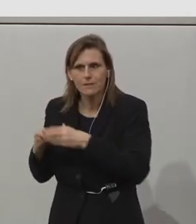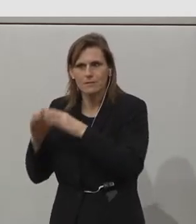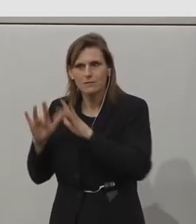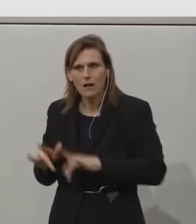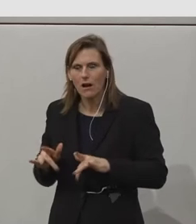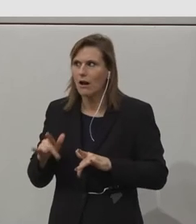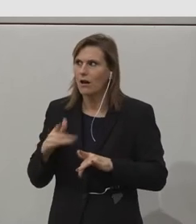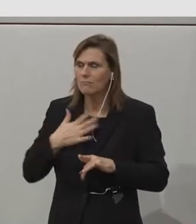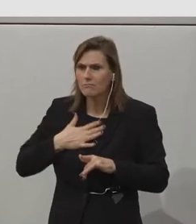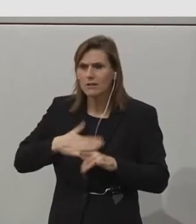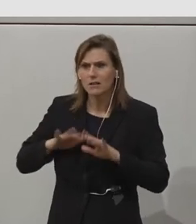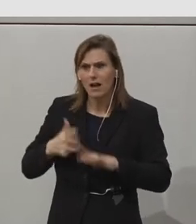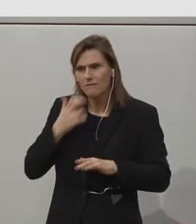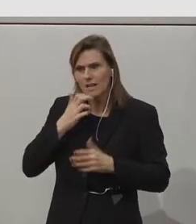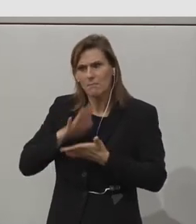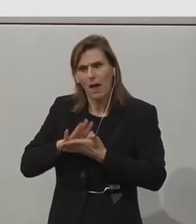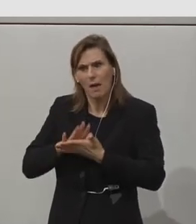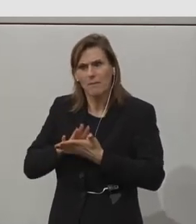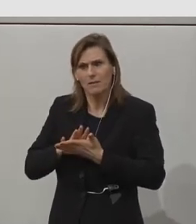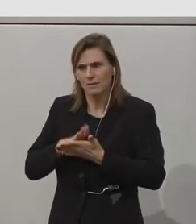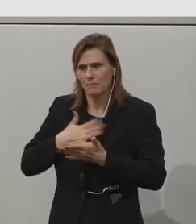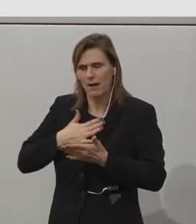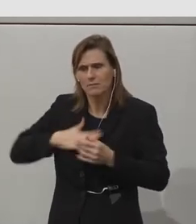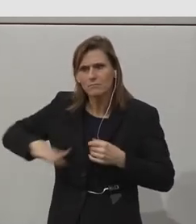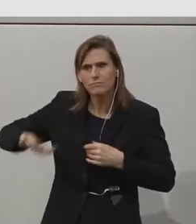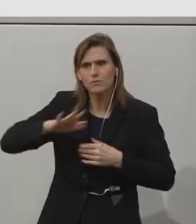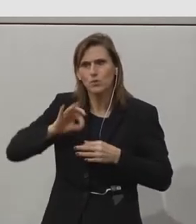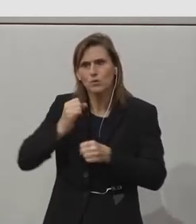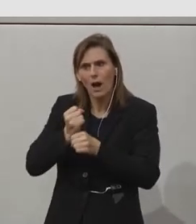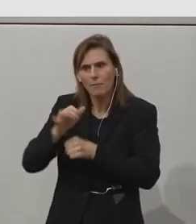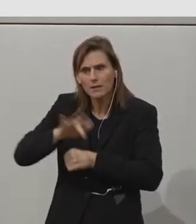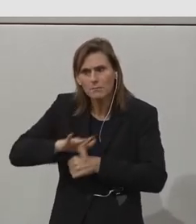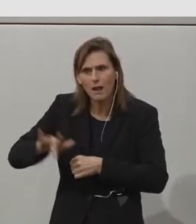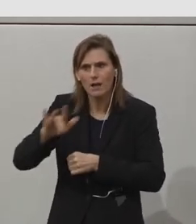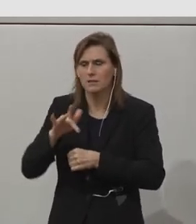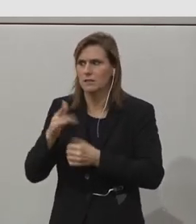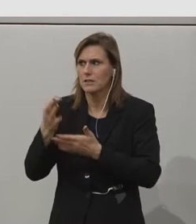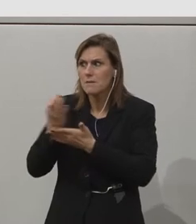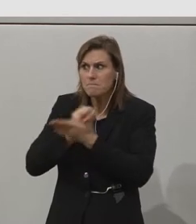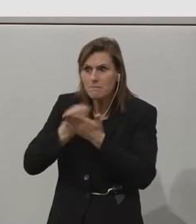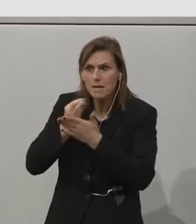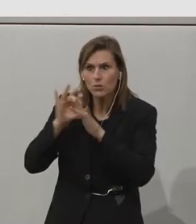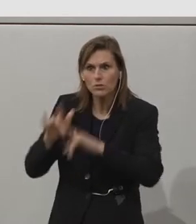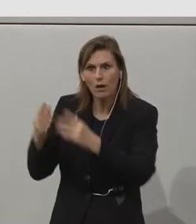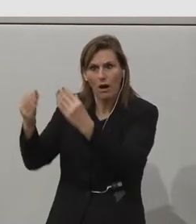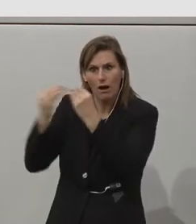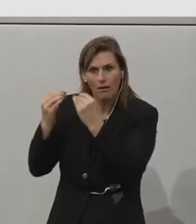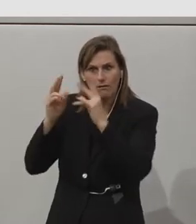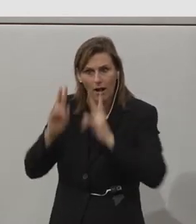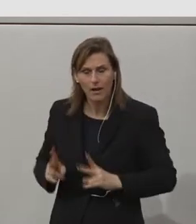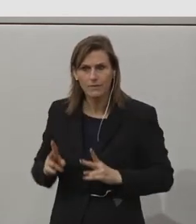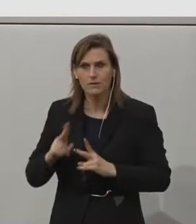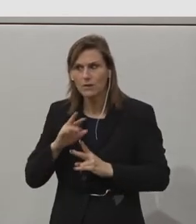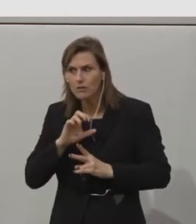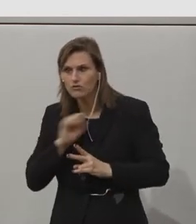wann bin ich gern dort, wann bleibe ich auch dort in der Region. Wenn ich einen guten Arbeitsplatz habe, wenn ich eine Bildungseinrichtung, eine gute Bildungseinrichtung schnell